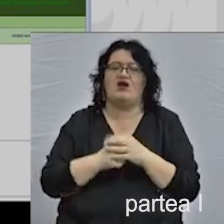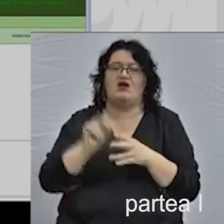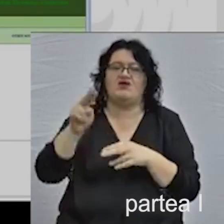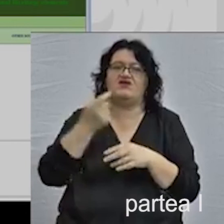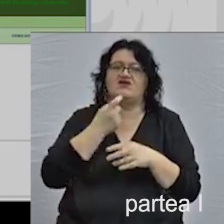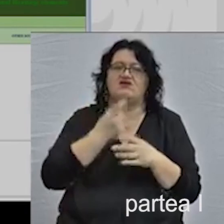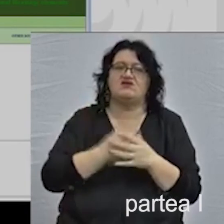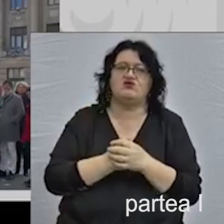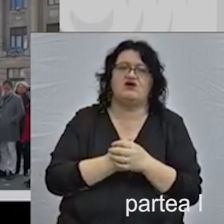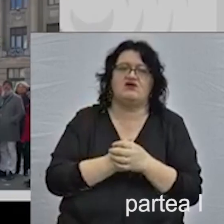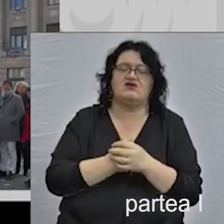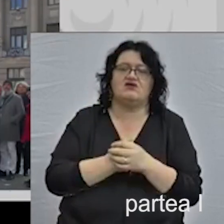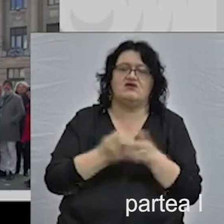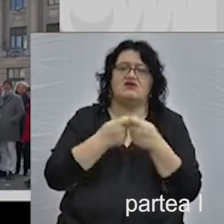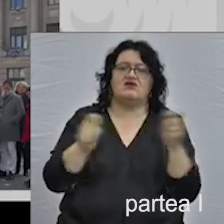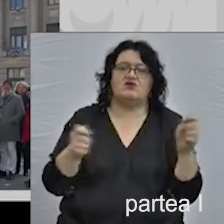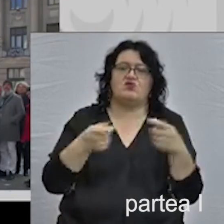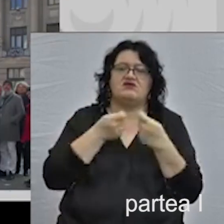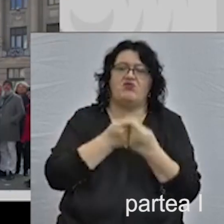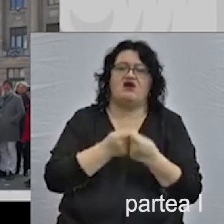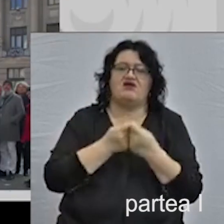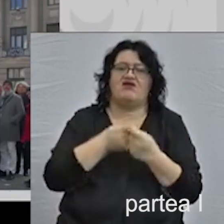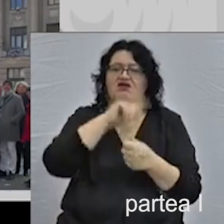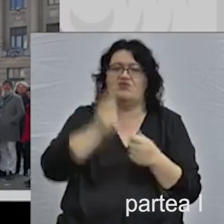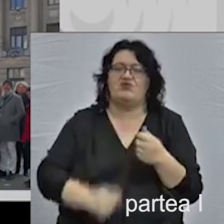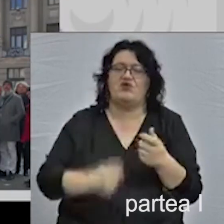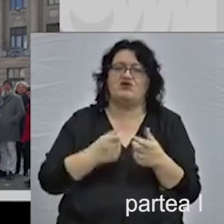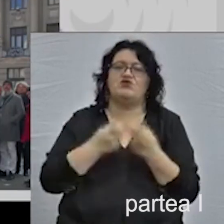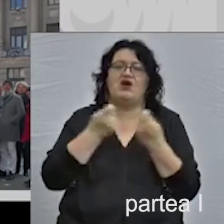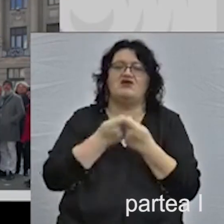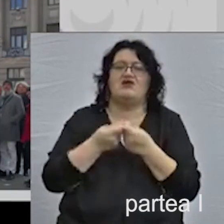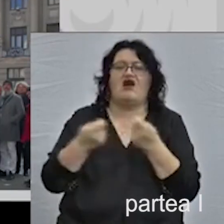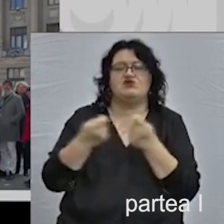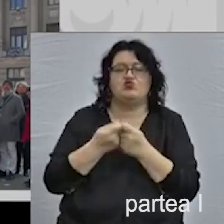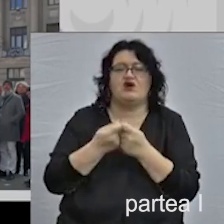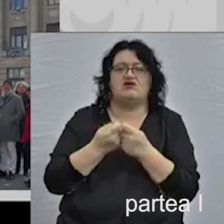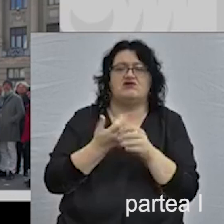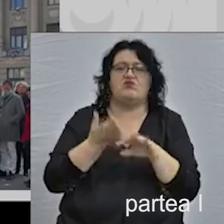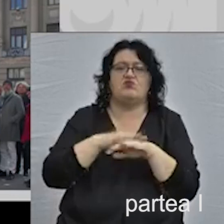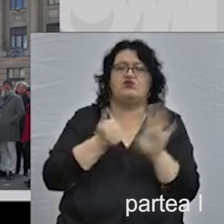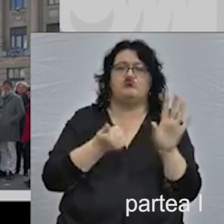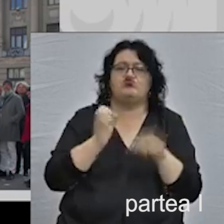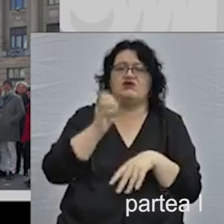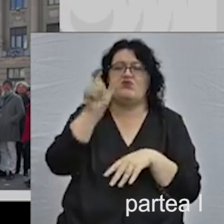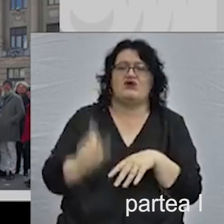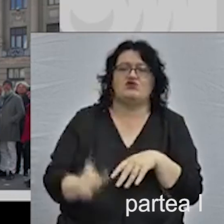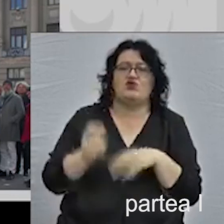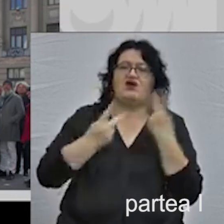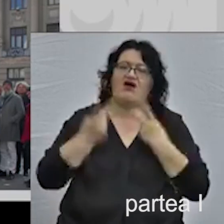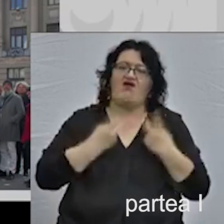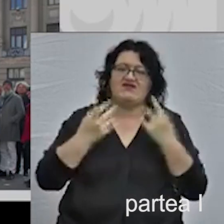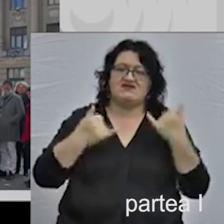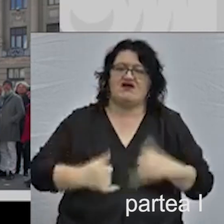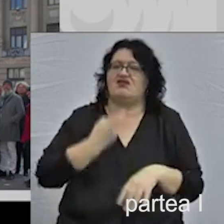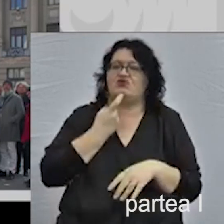Timișoara toți partenerii de proiect și partenerii asociați. Au fost peste 60 de persoane care ne-au vizitat